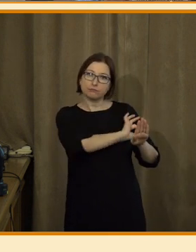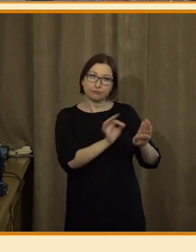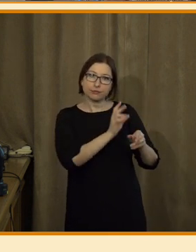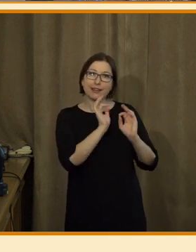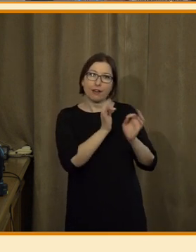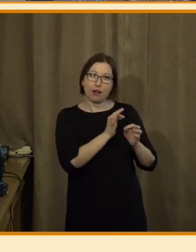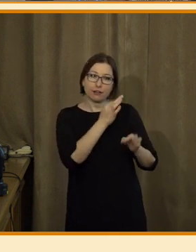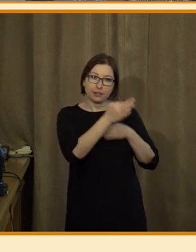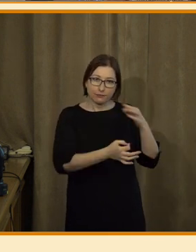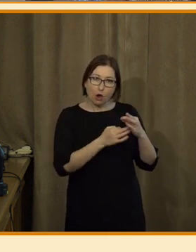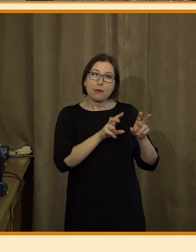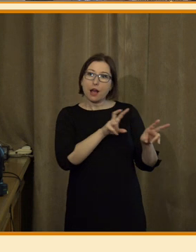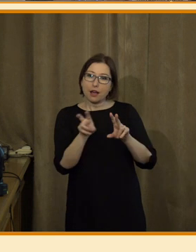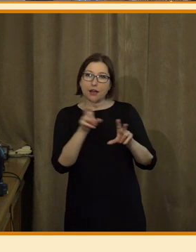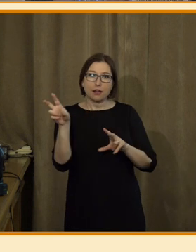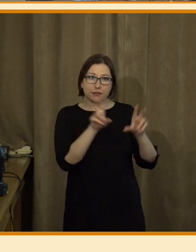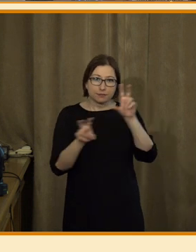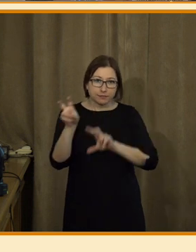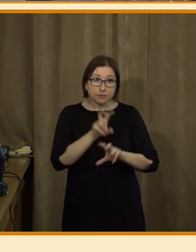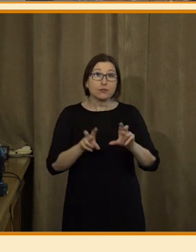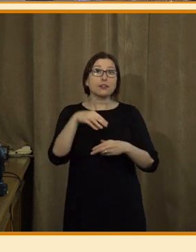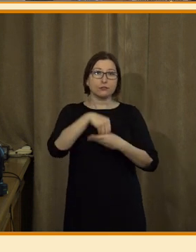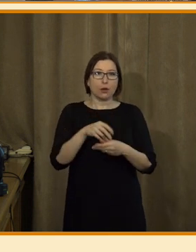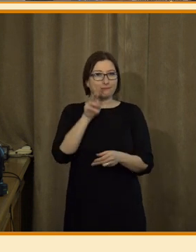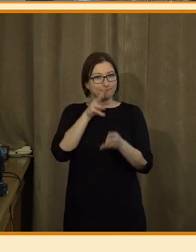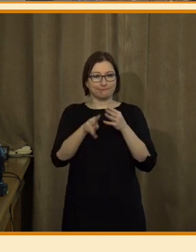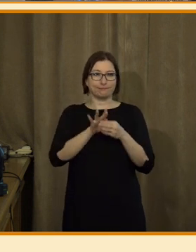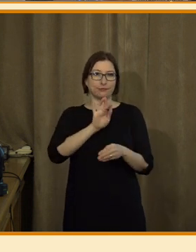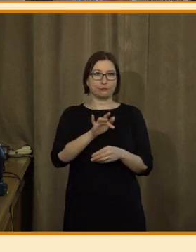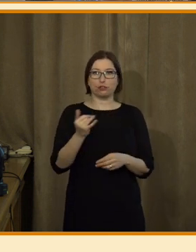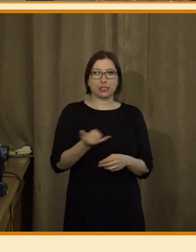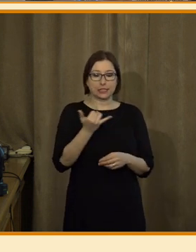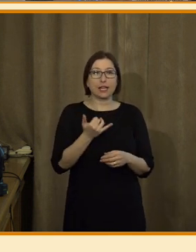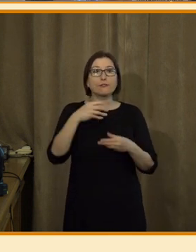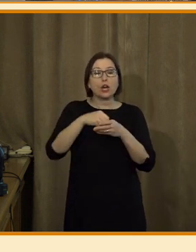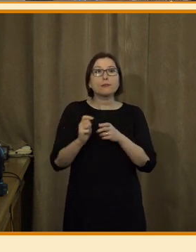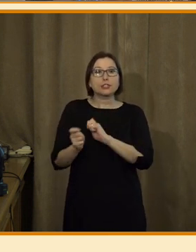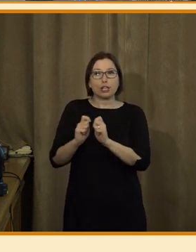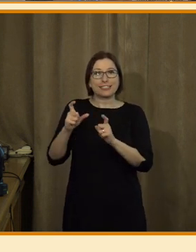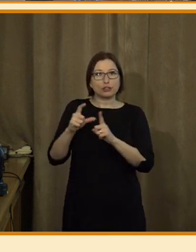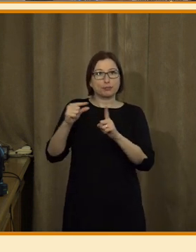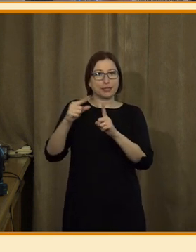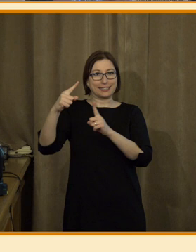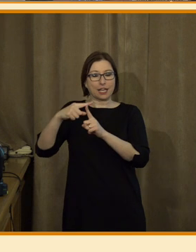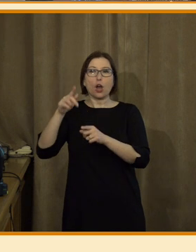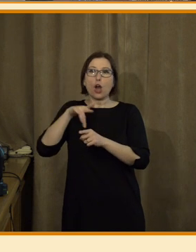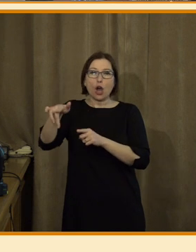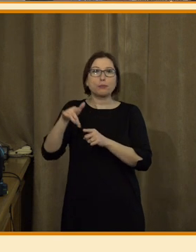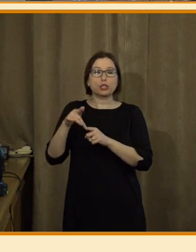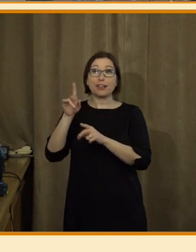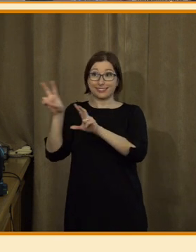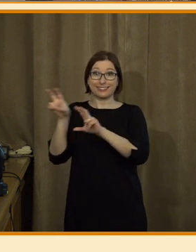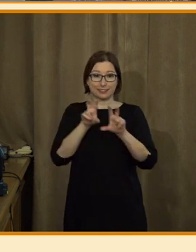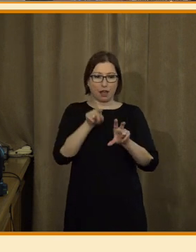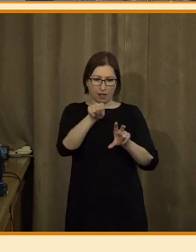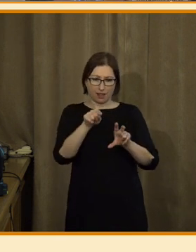i v souvislosti s tím, o čem se budeme bavit, o chatu GPT, že tam ten kontext občas může plavat, protože si zkrátka a dobře